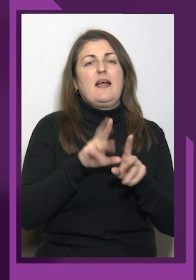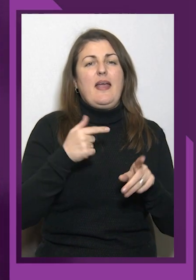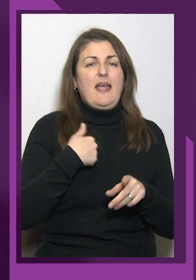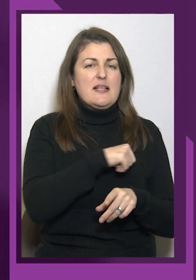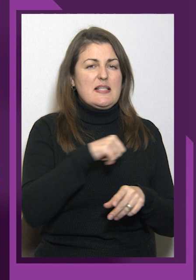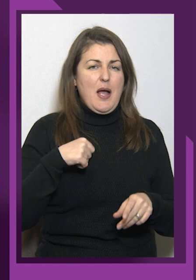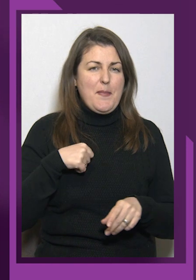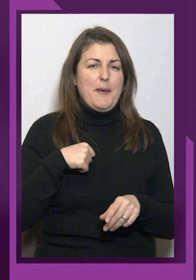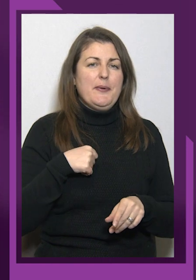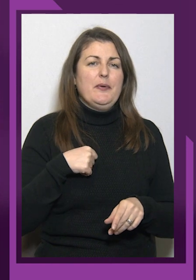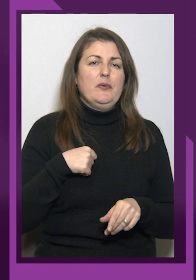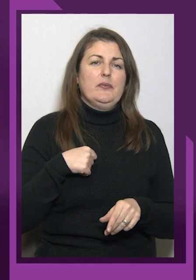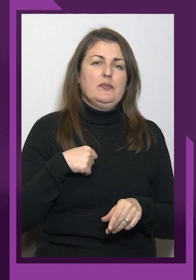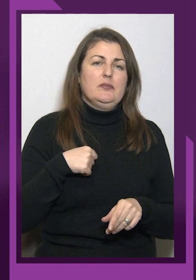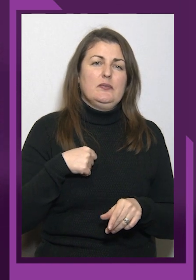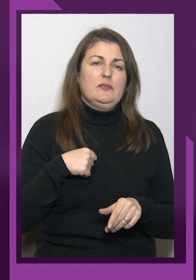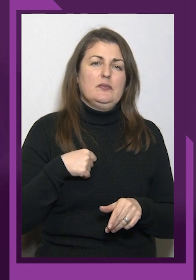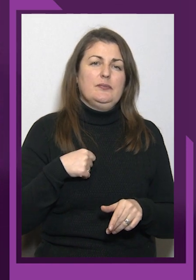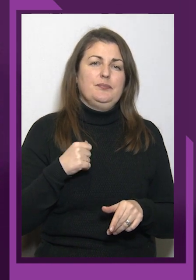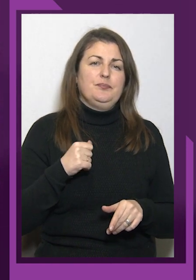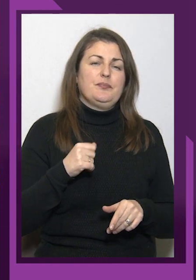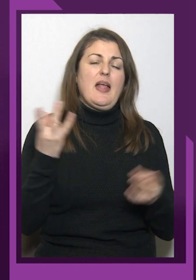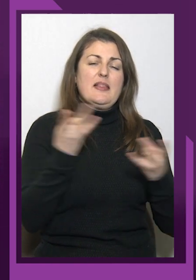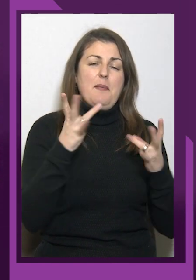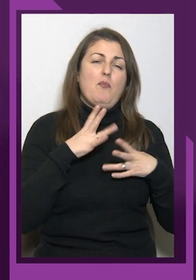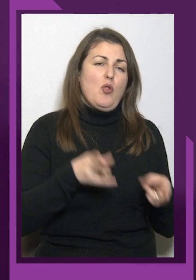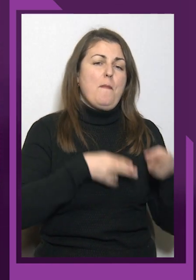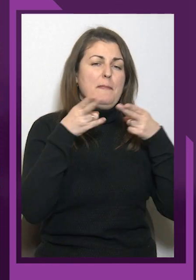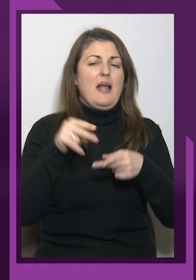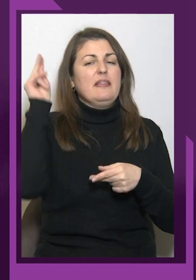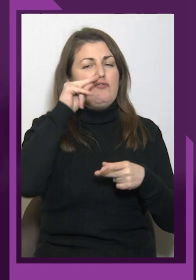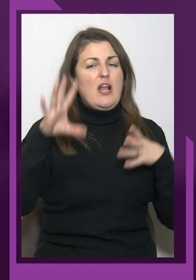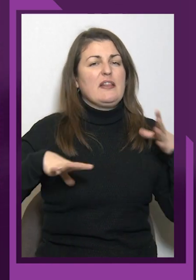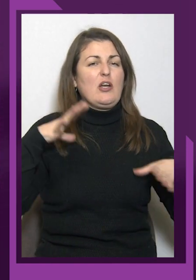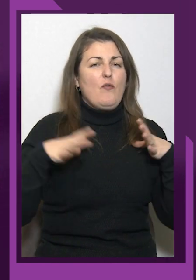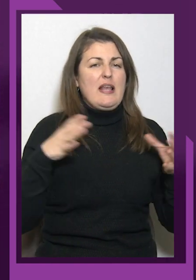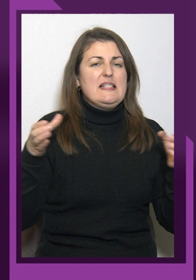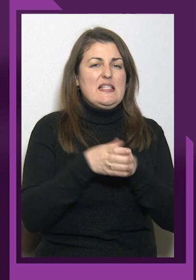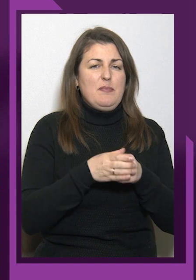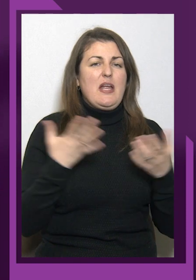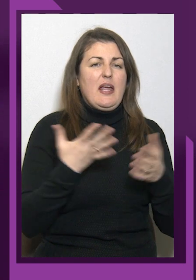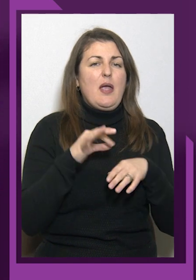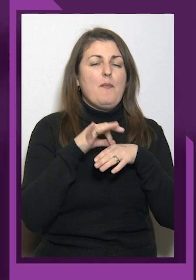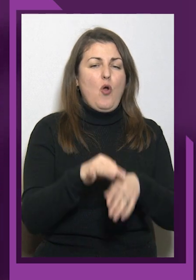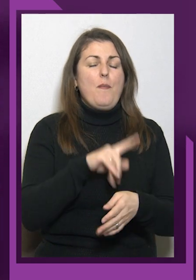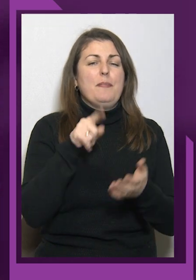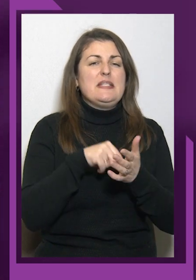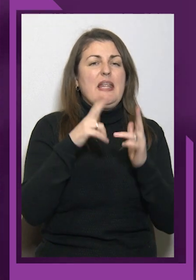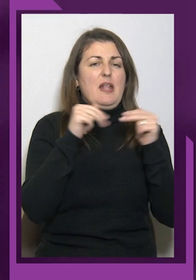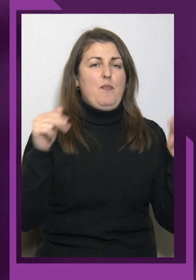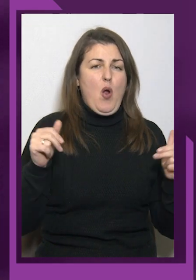сама... Треба було приїхати на навчально-тренувальний збір, який проходив місто Дніпро.